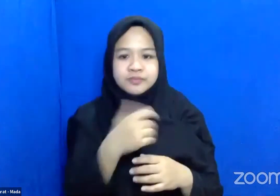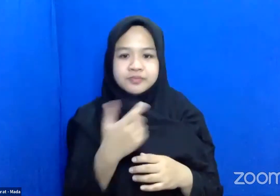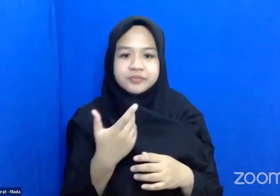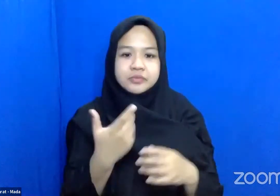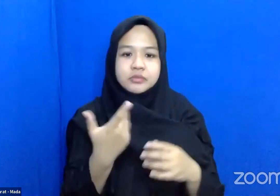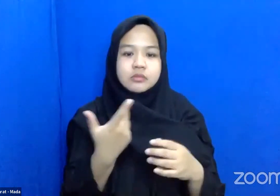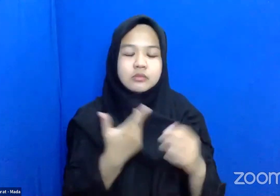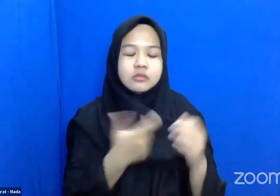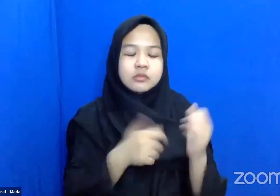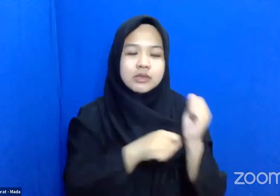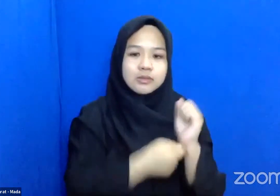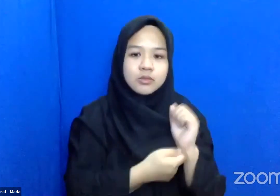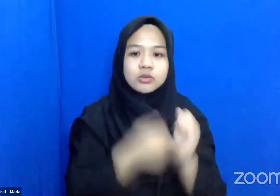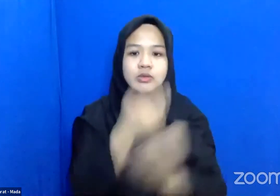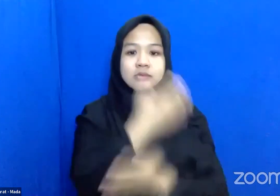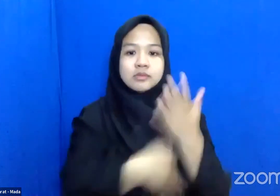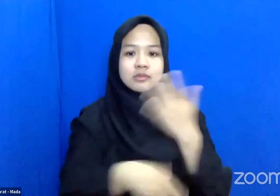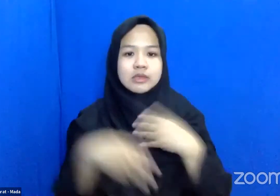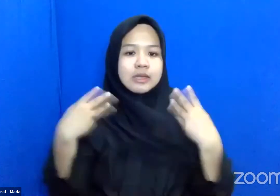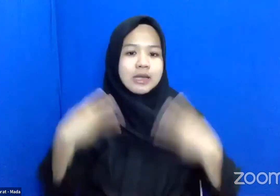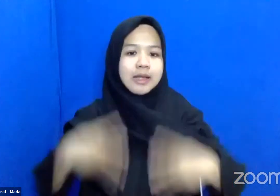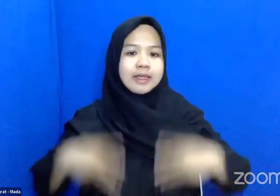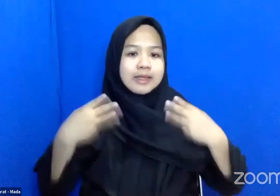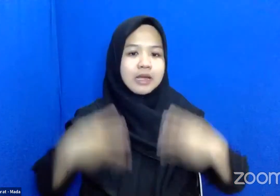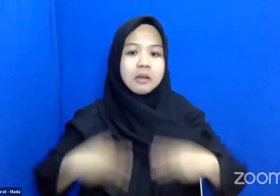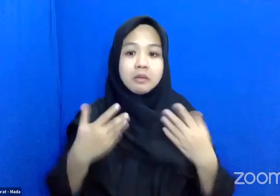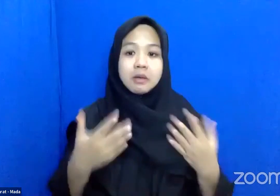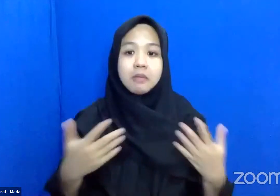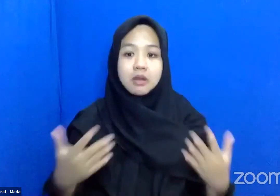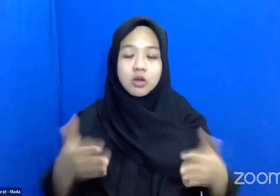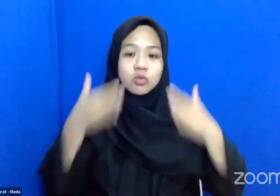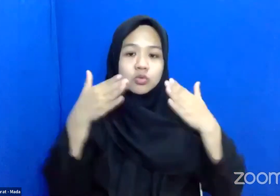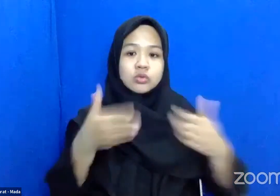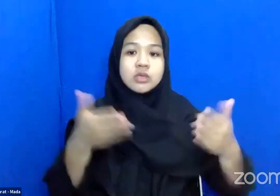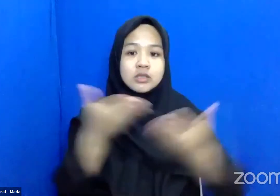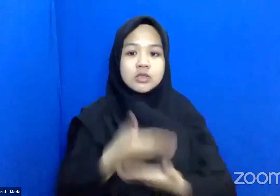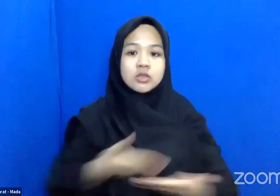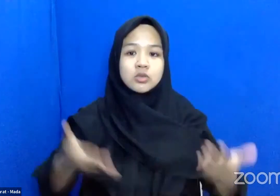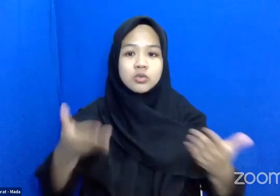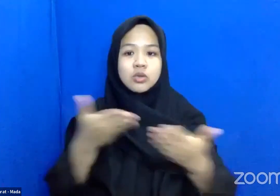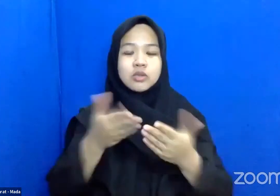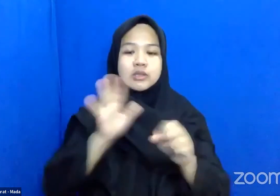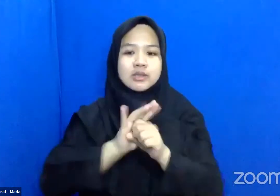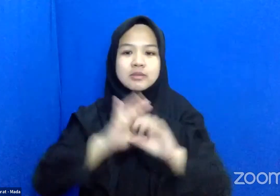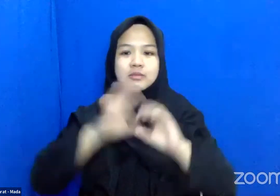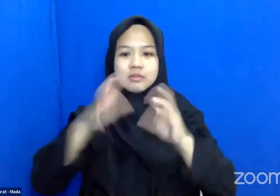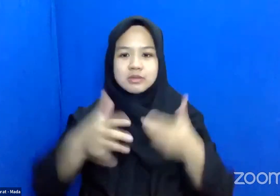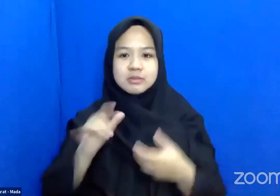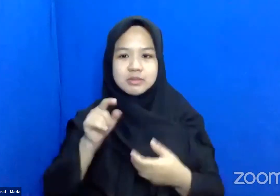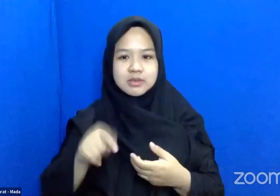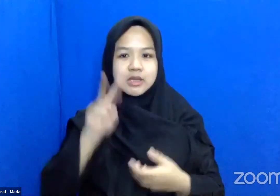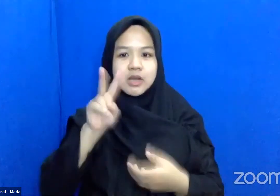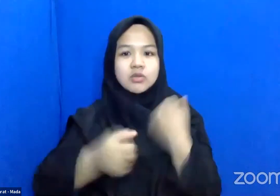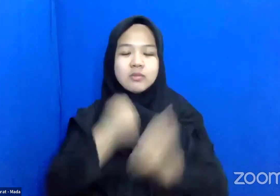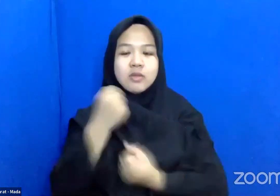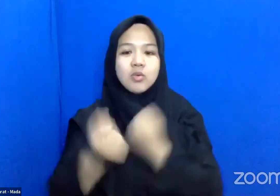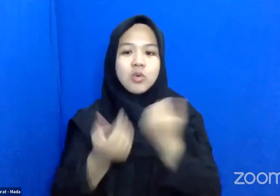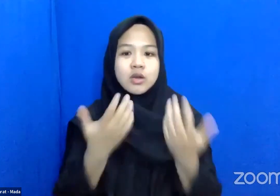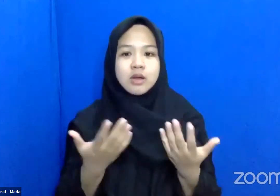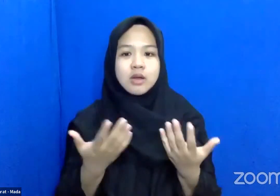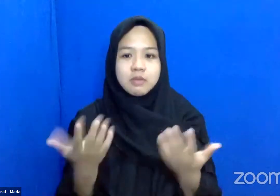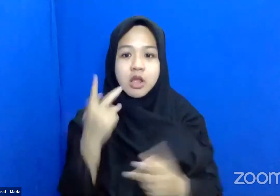disabilitas Etikanya Terutama Terutama Terutama Situasi Pandemi Seperti Ini Mbak Apa Yang Harus Dilakukan Ketika